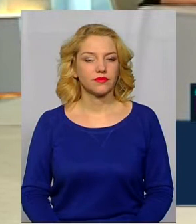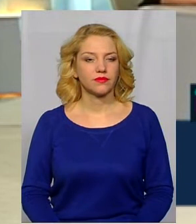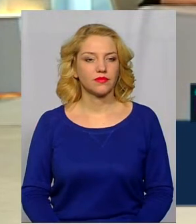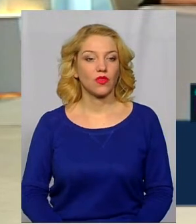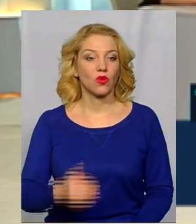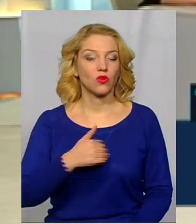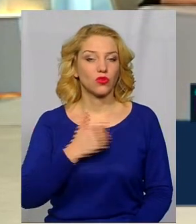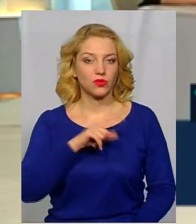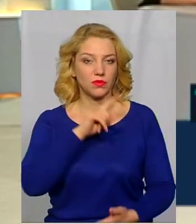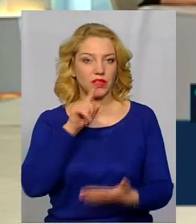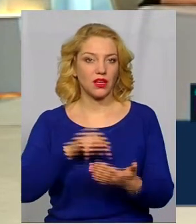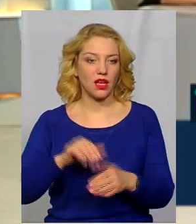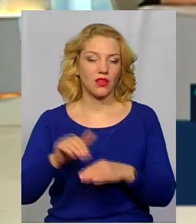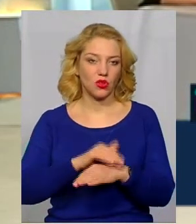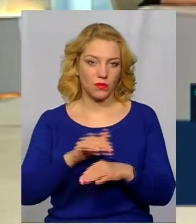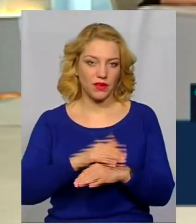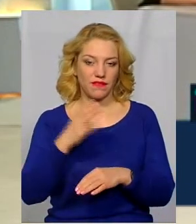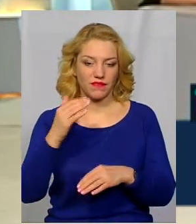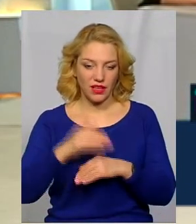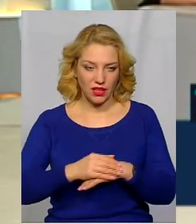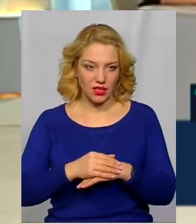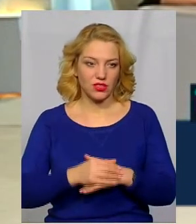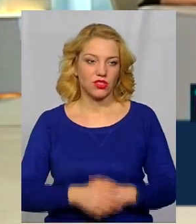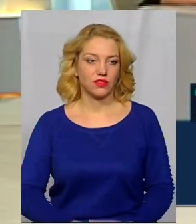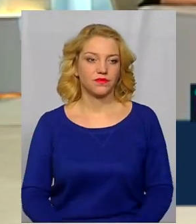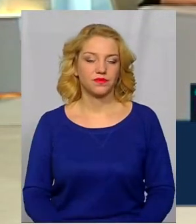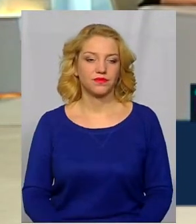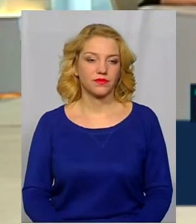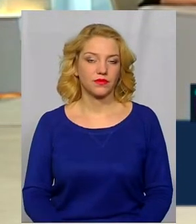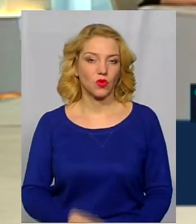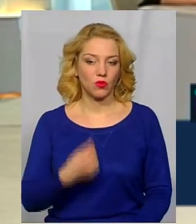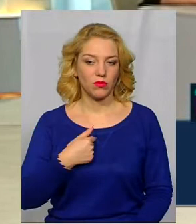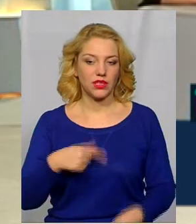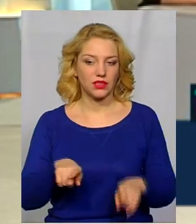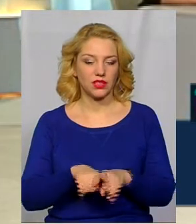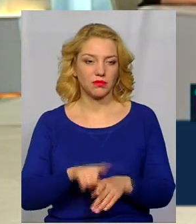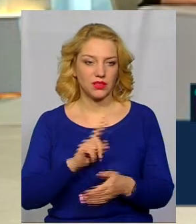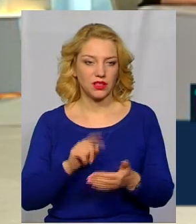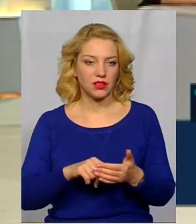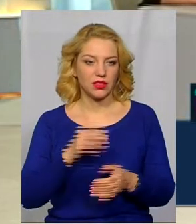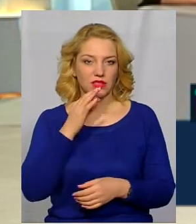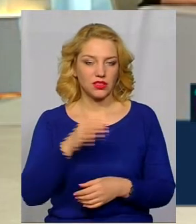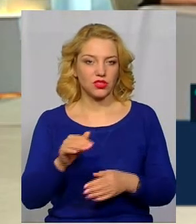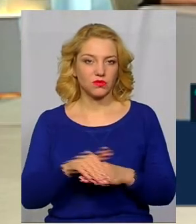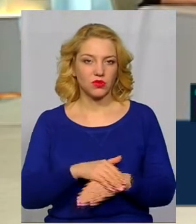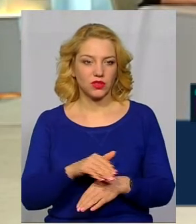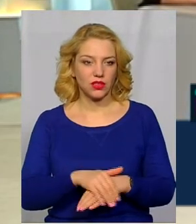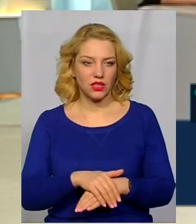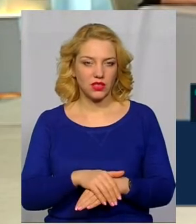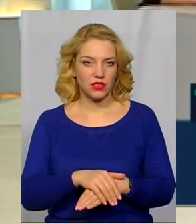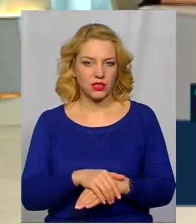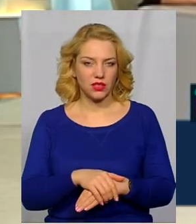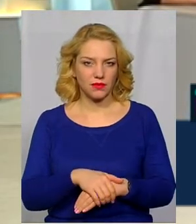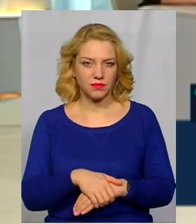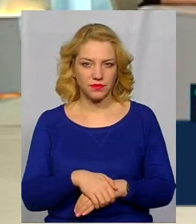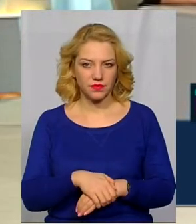Хочу задати це питання. Алло, добрий вечір. Здравствуйте, ставте. У мене таке питання. Скажіть, будь ласка, за склід по